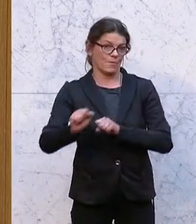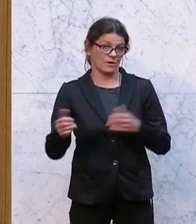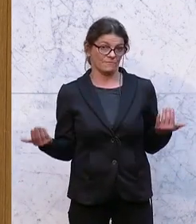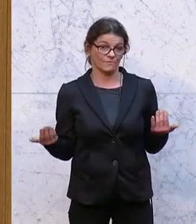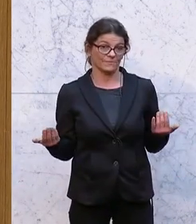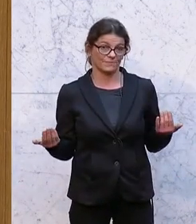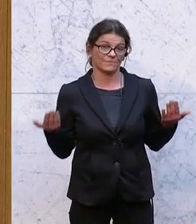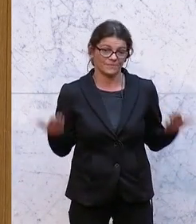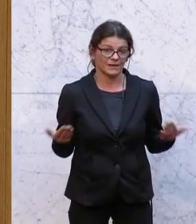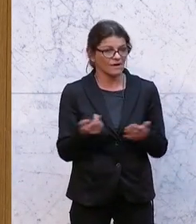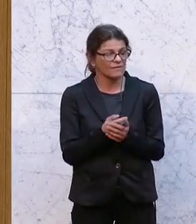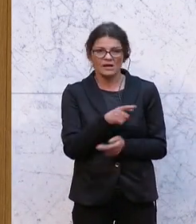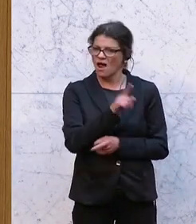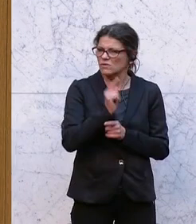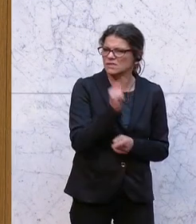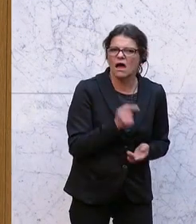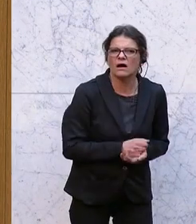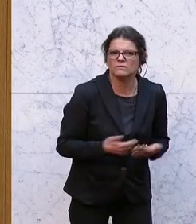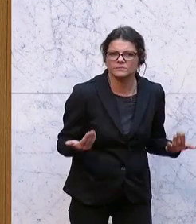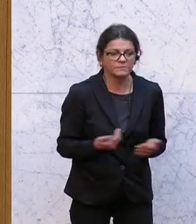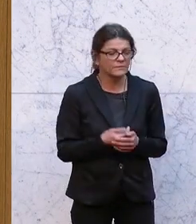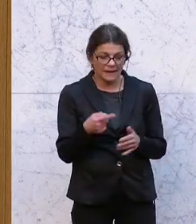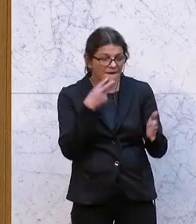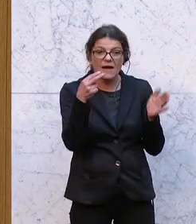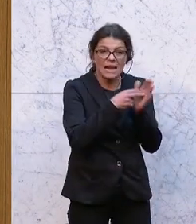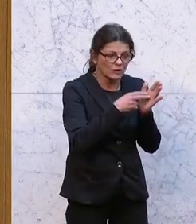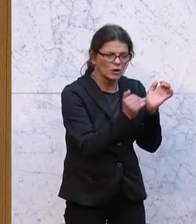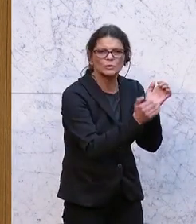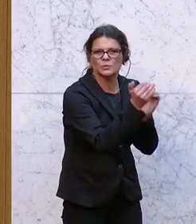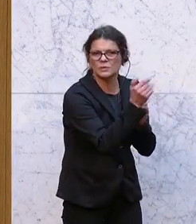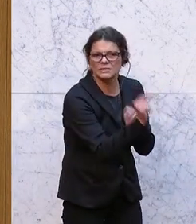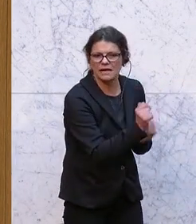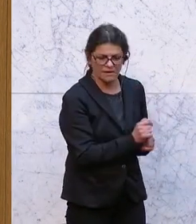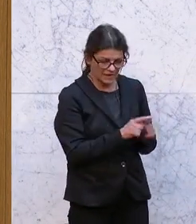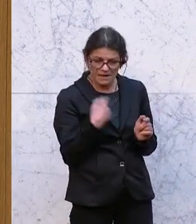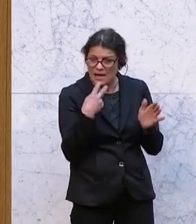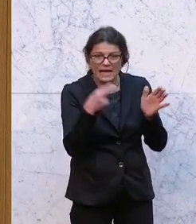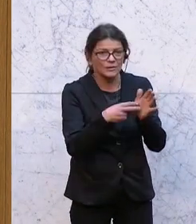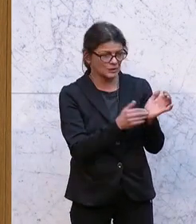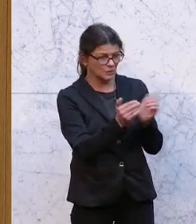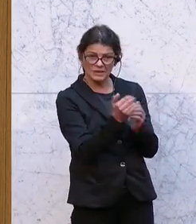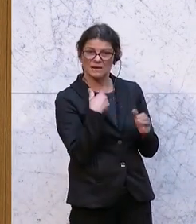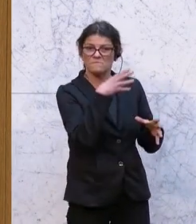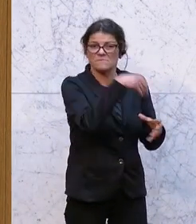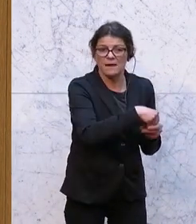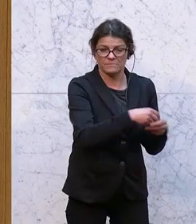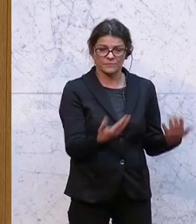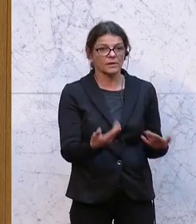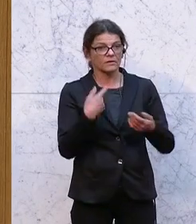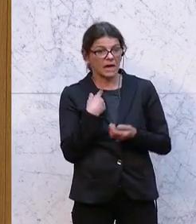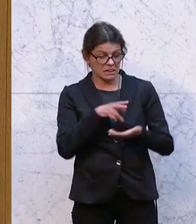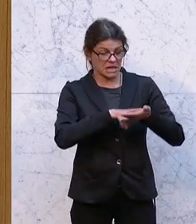Und weil das auch angesprochen worden ist, dass ins elektronische System, wenn man im elektronischen System ist, wenn man das digital